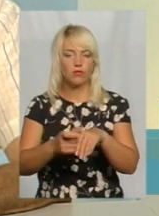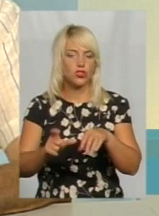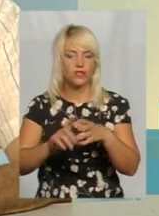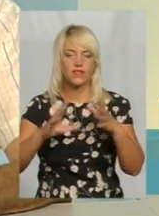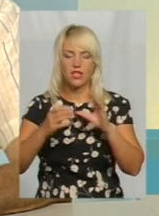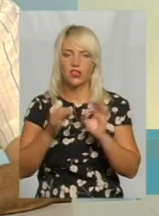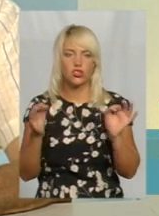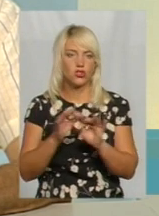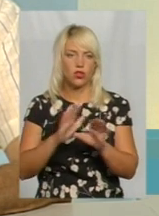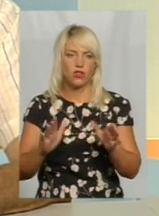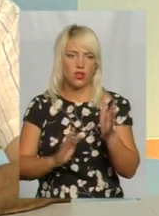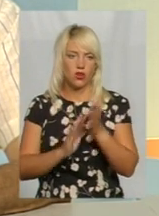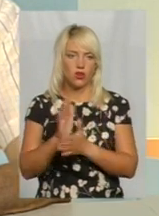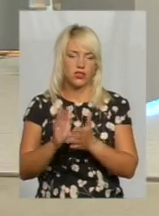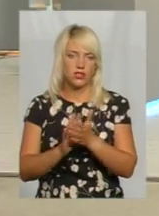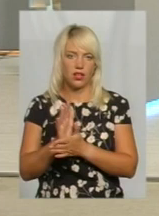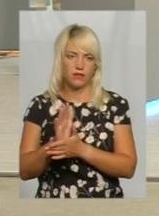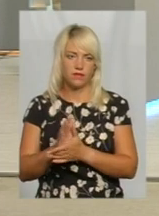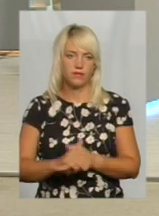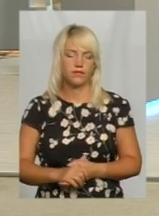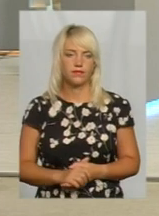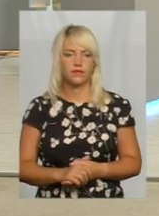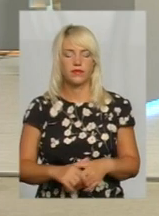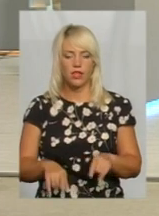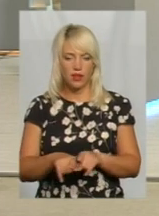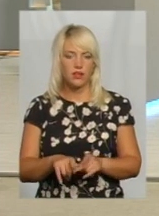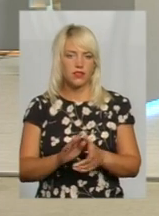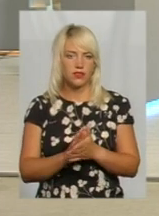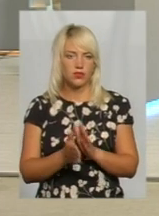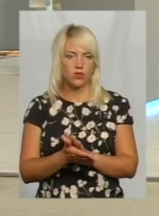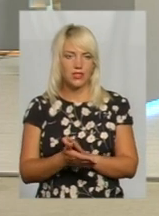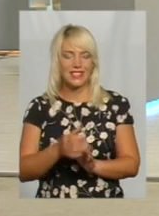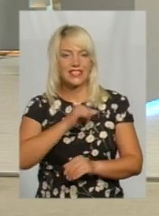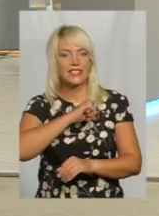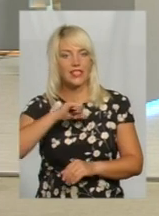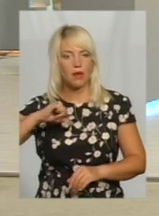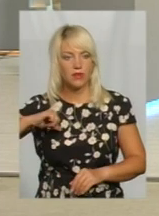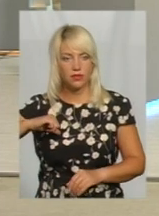Взагалі нічого не росте. От така ситуація. Самі